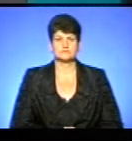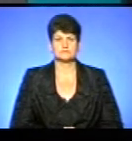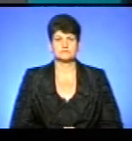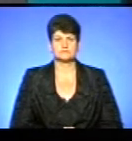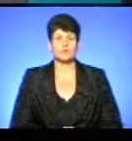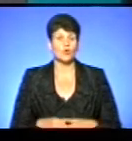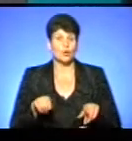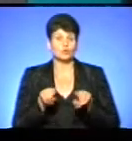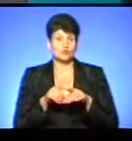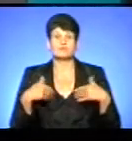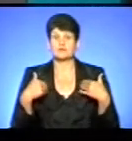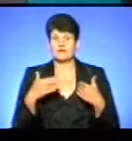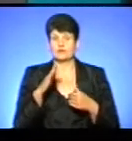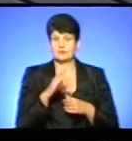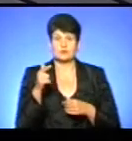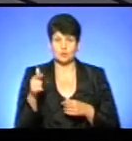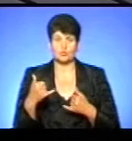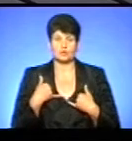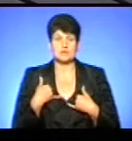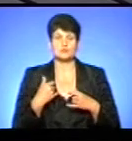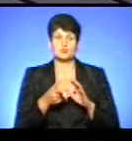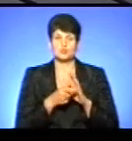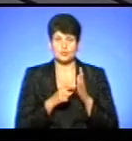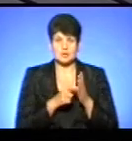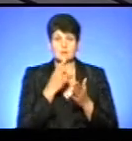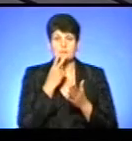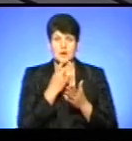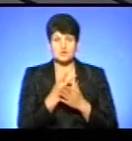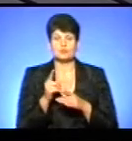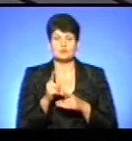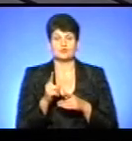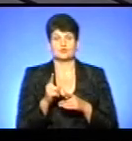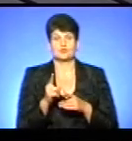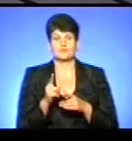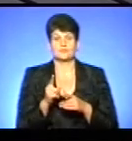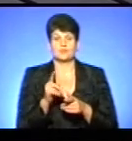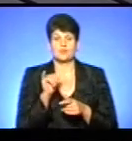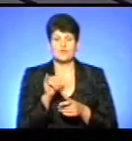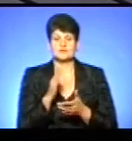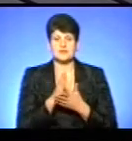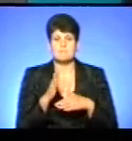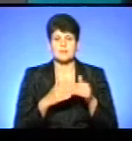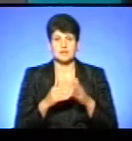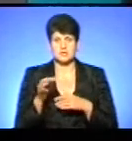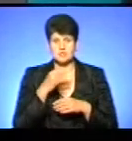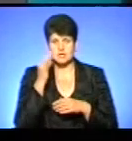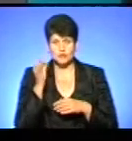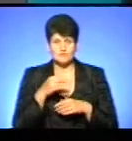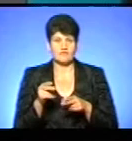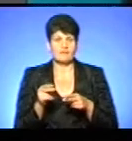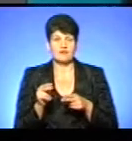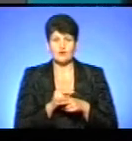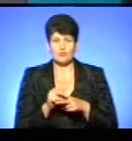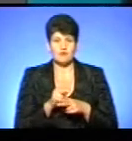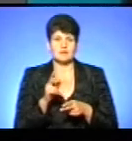Отож, вітаю Володимира Григоровича у нас у студії. Бачимо, що у вас є практичний досвід в лікуванні людей. Ви були